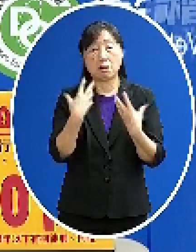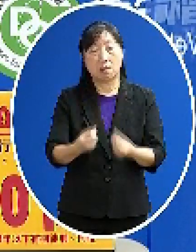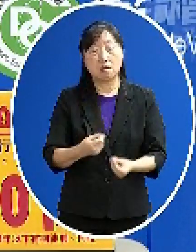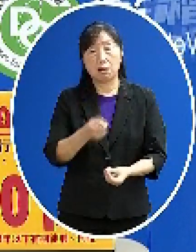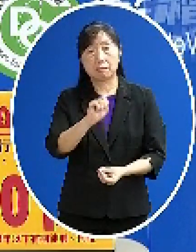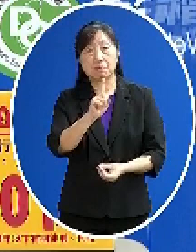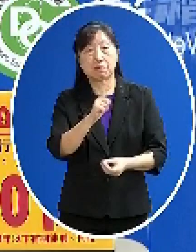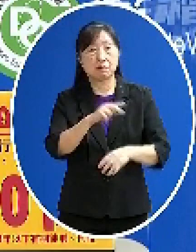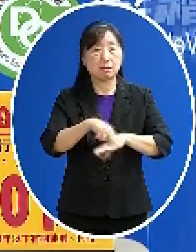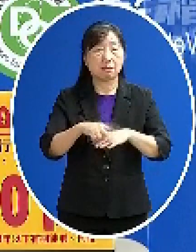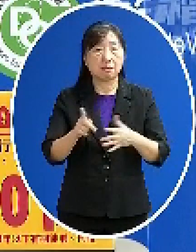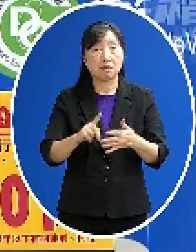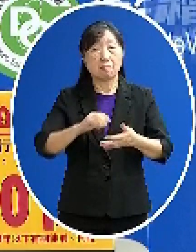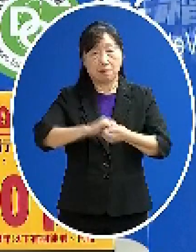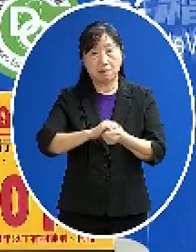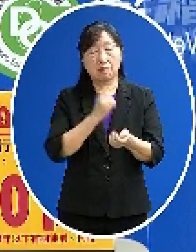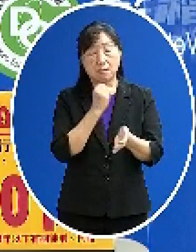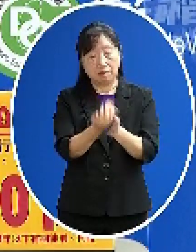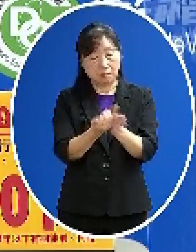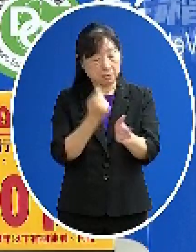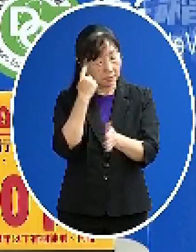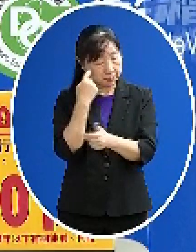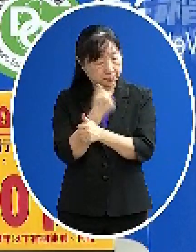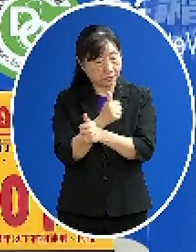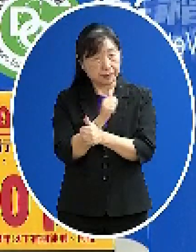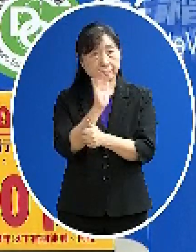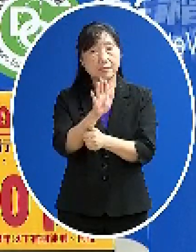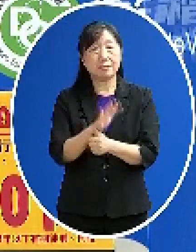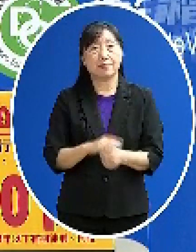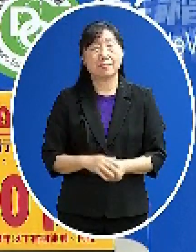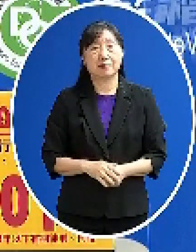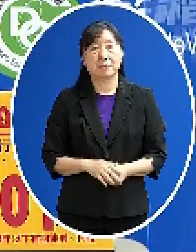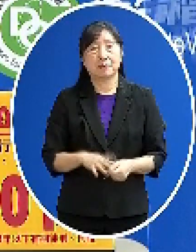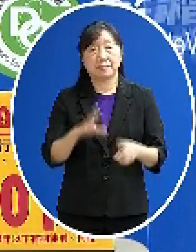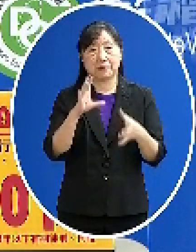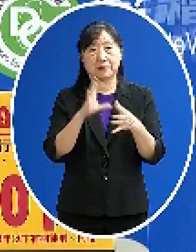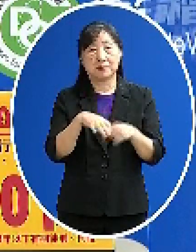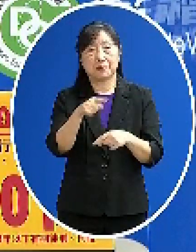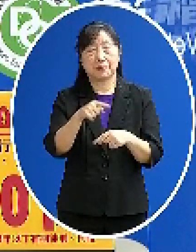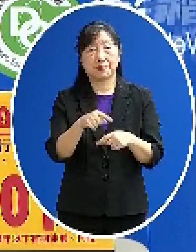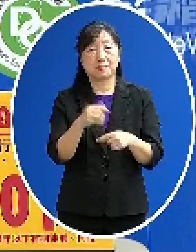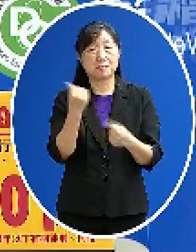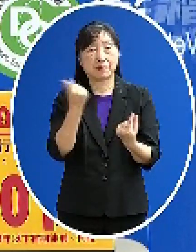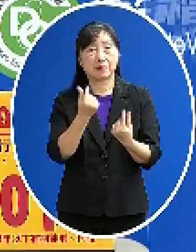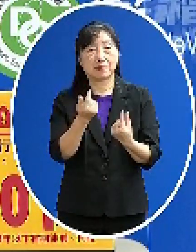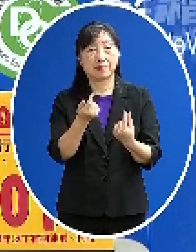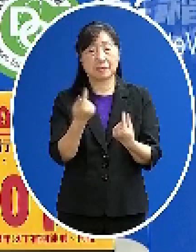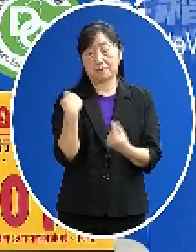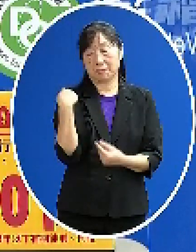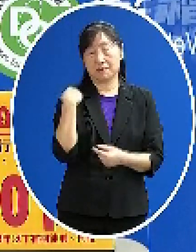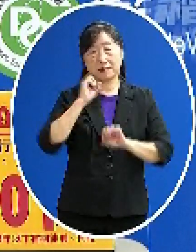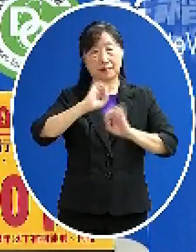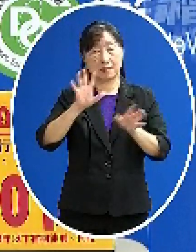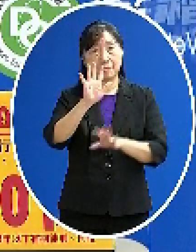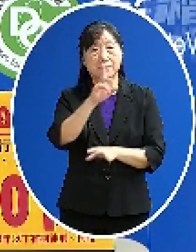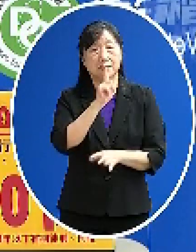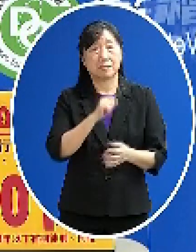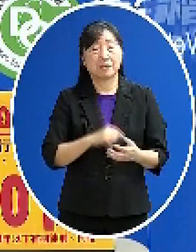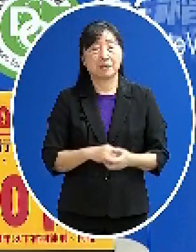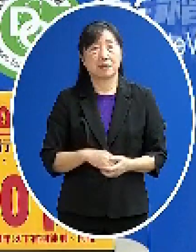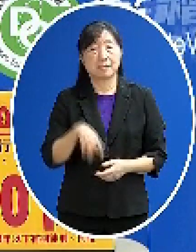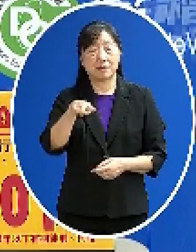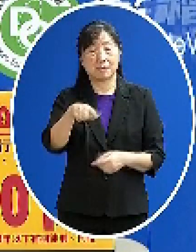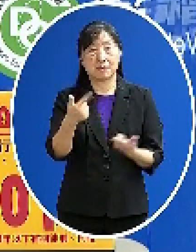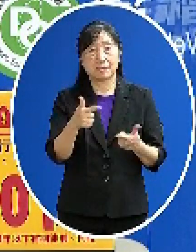一步都要有一些相關的思考 因為動議法也牽全身我昨天也再三強調這種事情不是